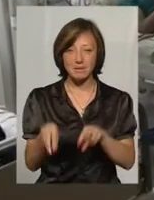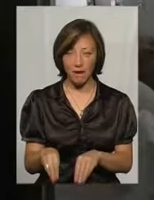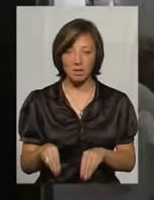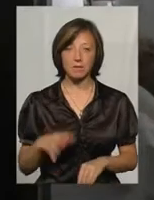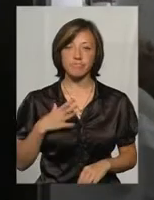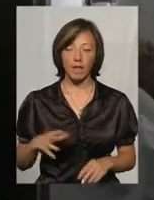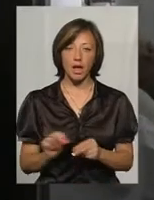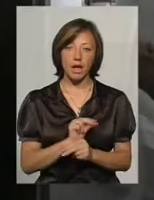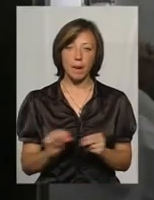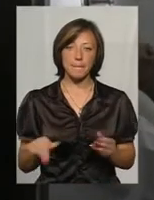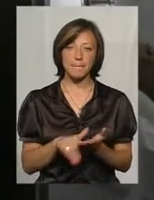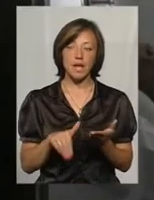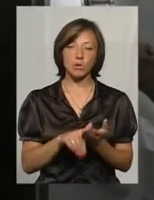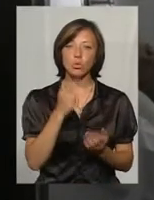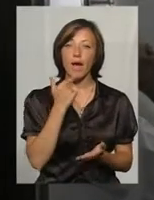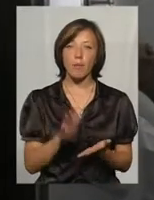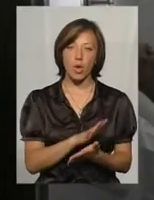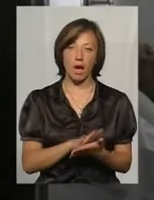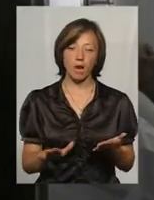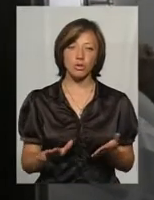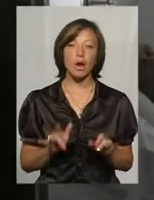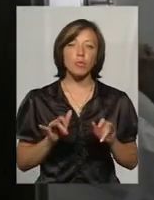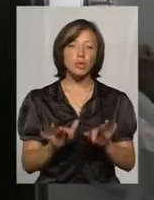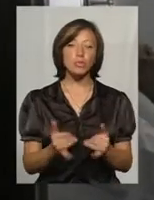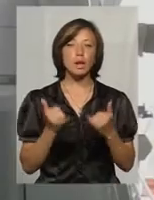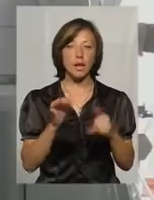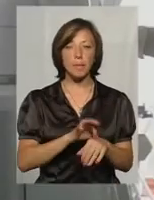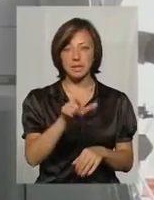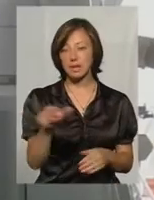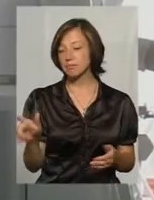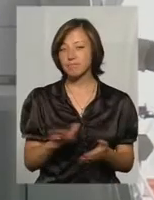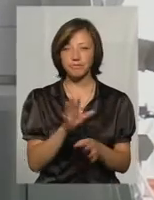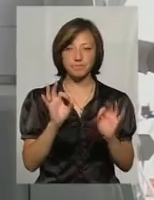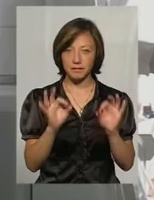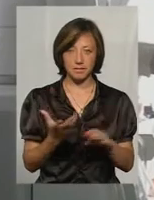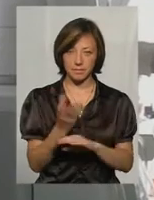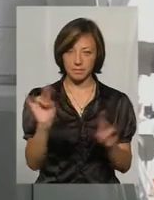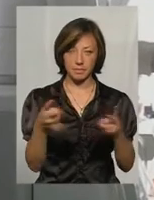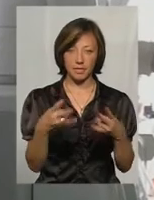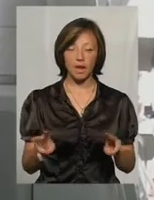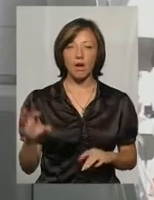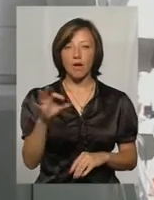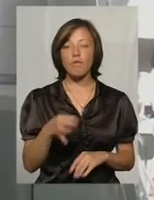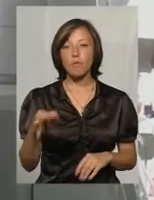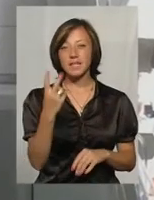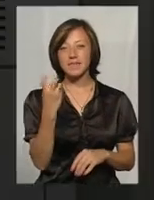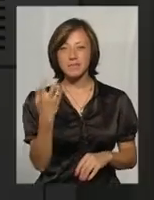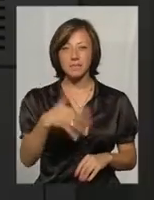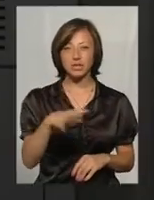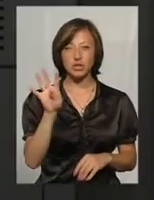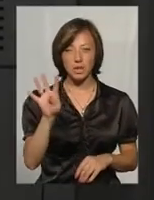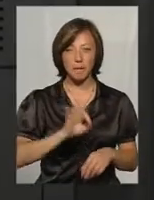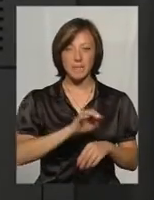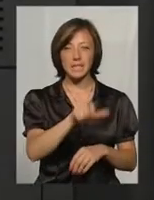доводиться лікуватись методом гемодіалізу. Процедура для пацієнтів безкоштовна. Загалом в області 254 пацієнти, що